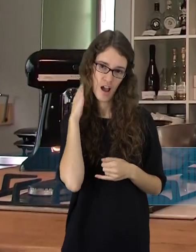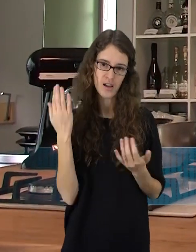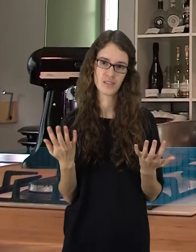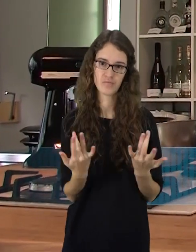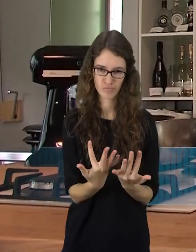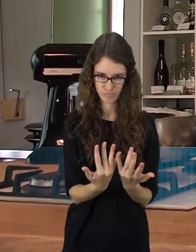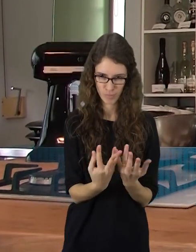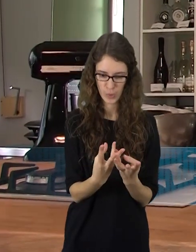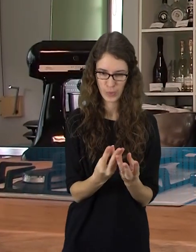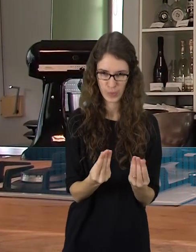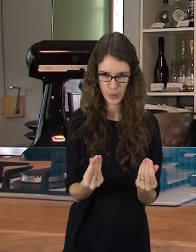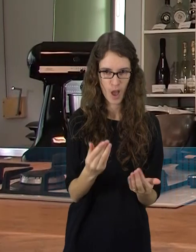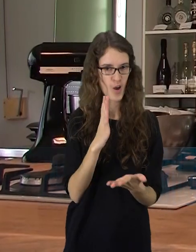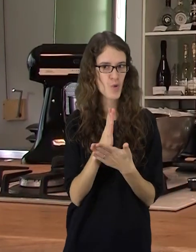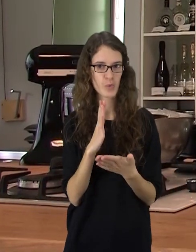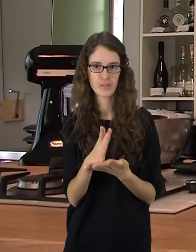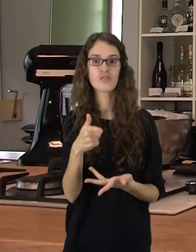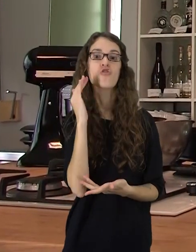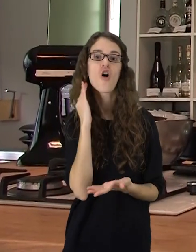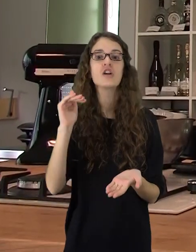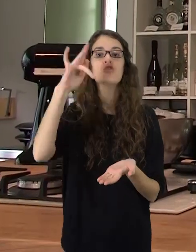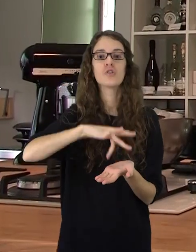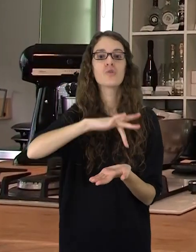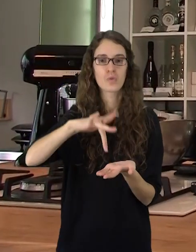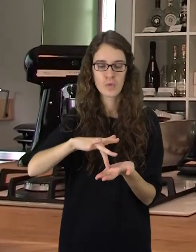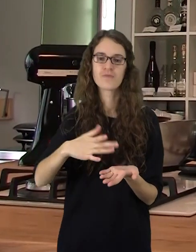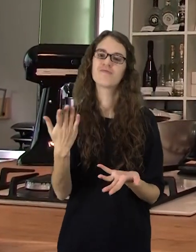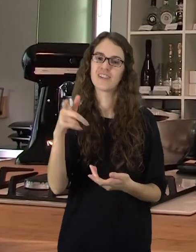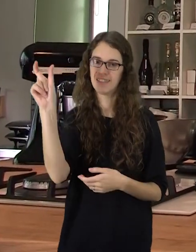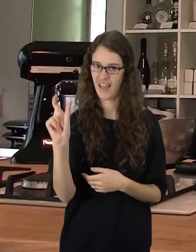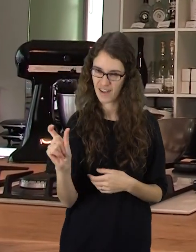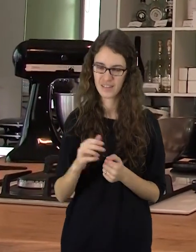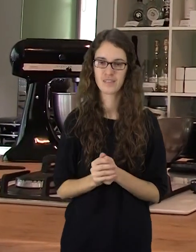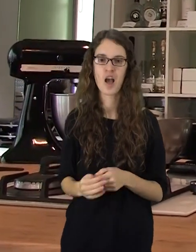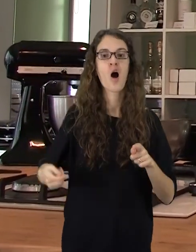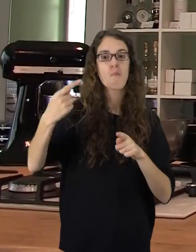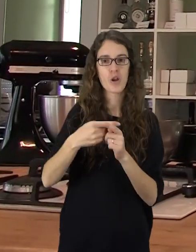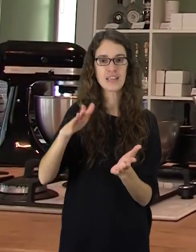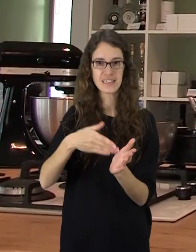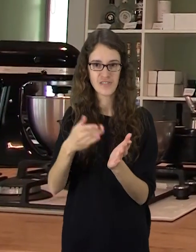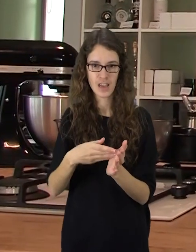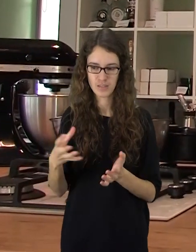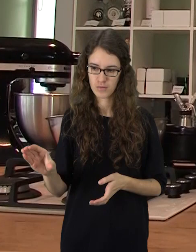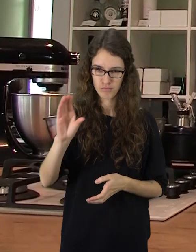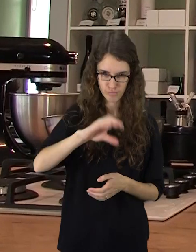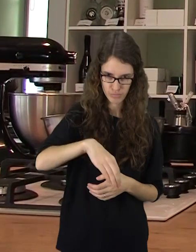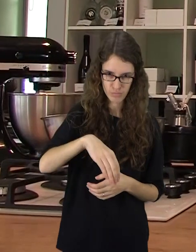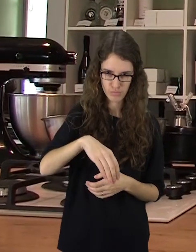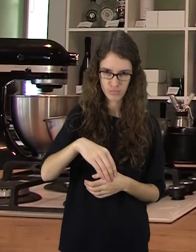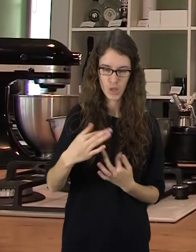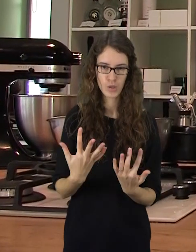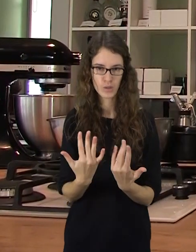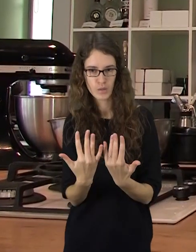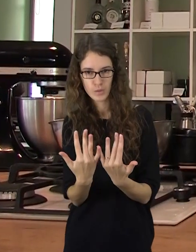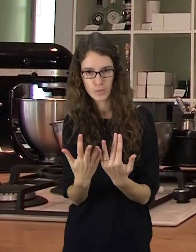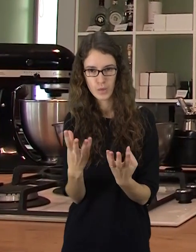būtų ne itališką, vandens vonėlį. Pridedu sviestą, padidėlis gabalai iš šaltą, kad